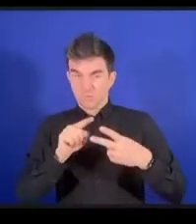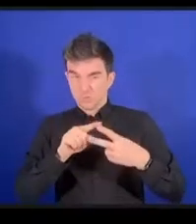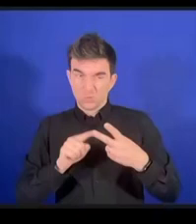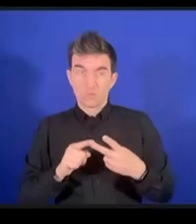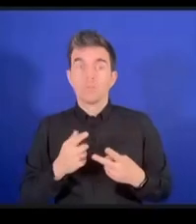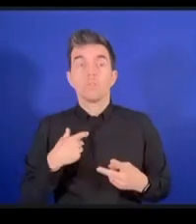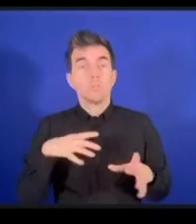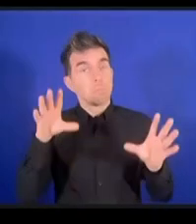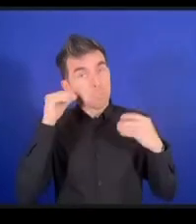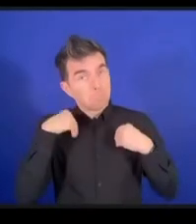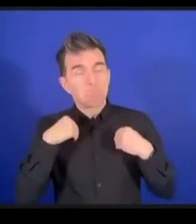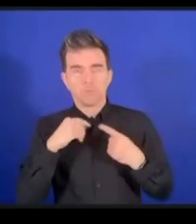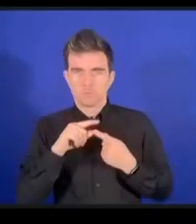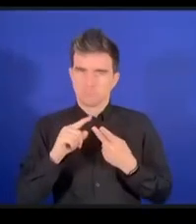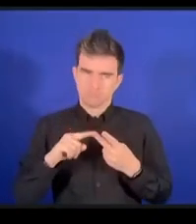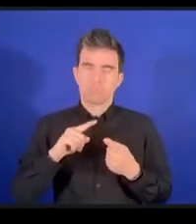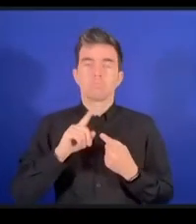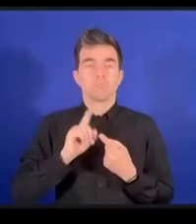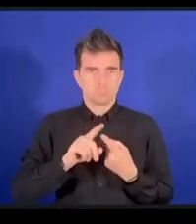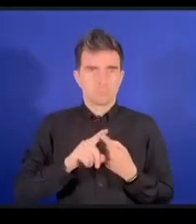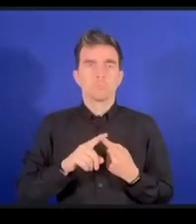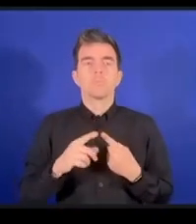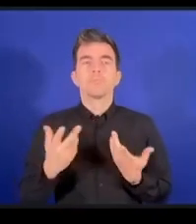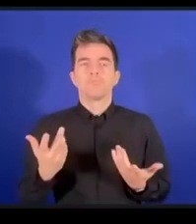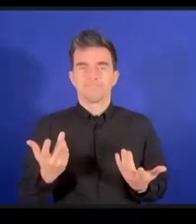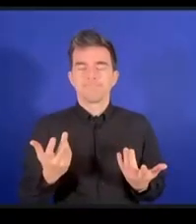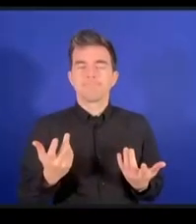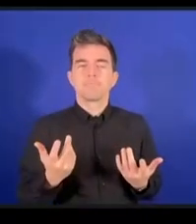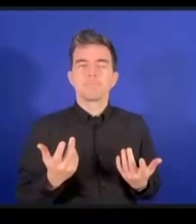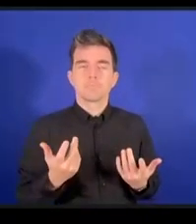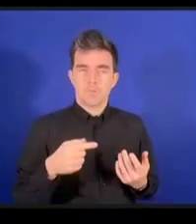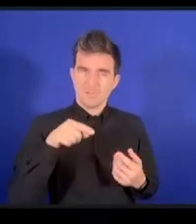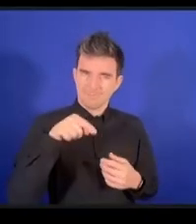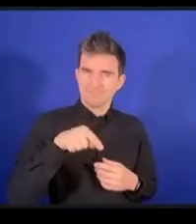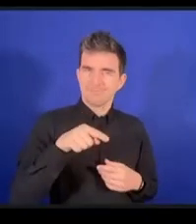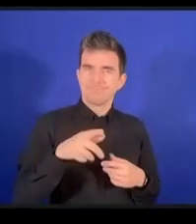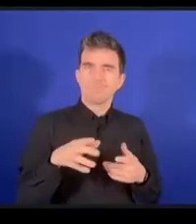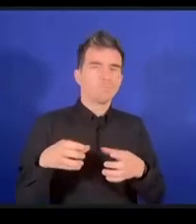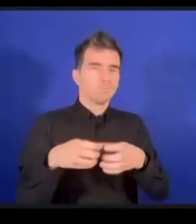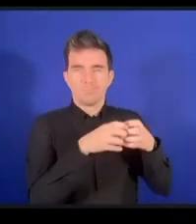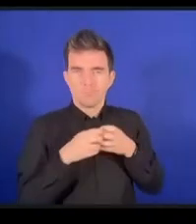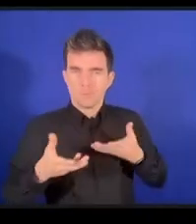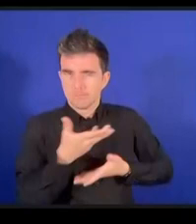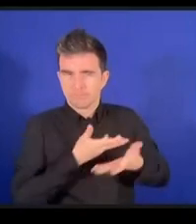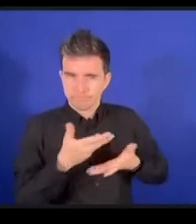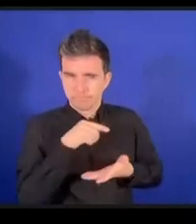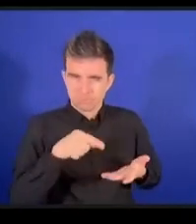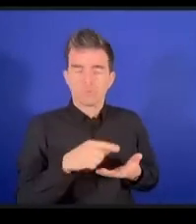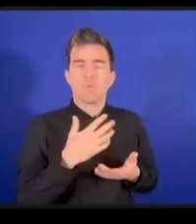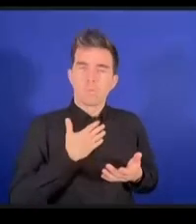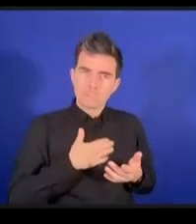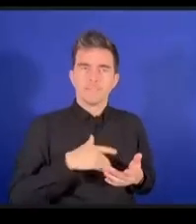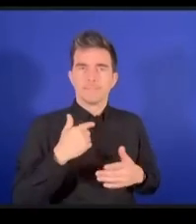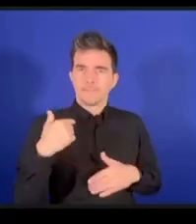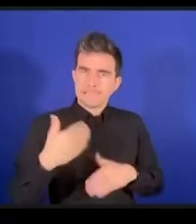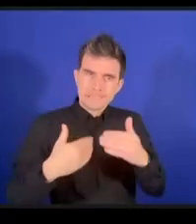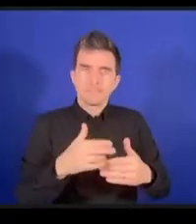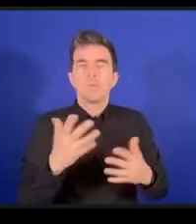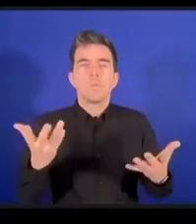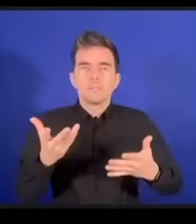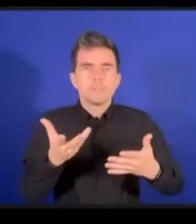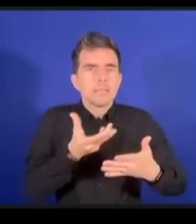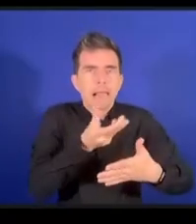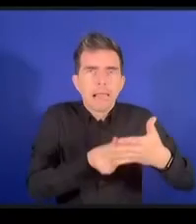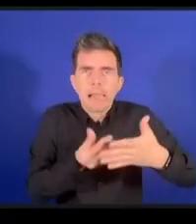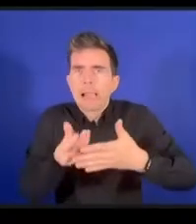ダイナミックコアションというのはデリバリーギャップつまりインターネットの約束とそれから実際人権そしてSDGs